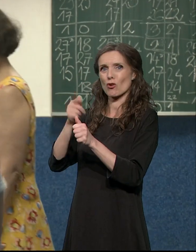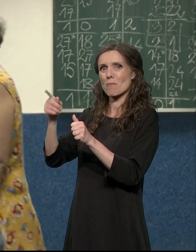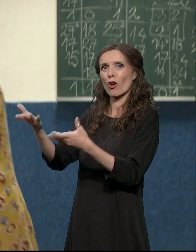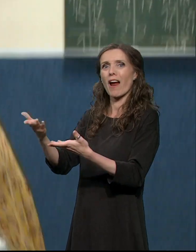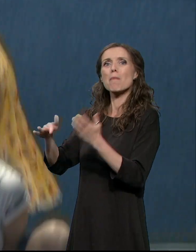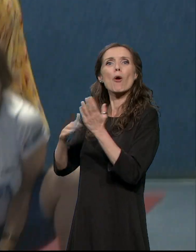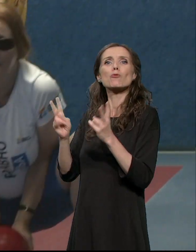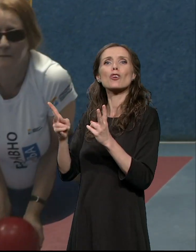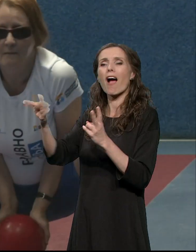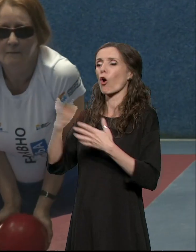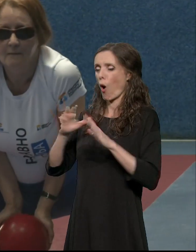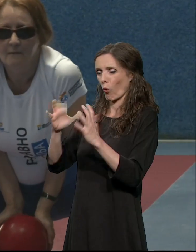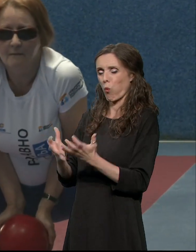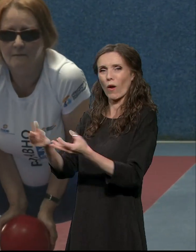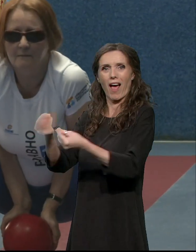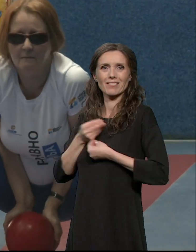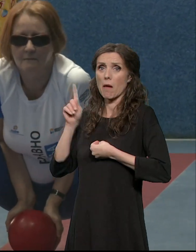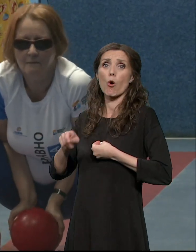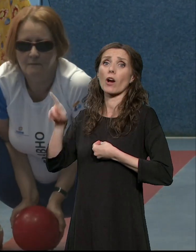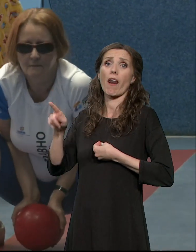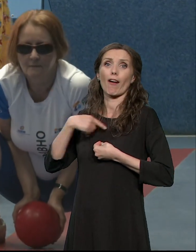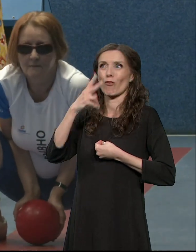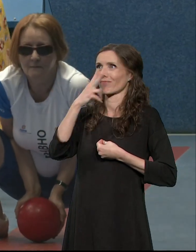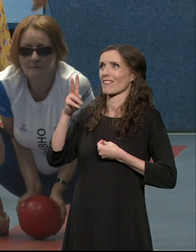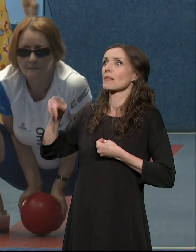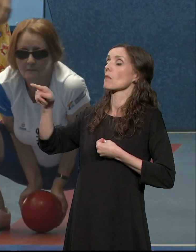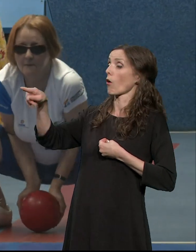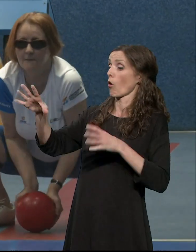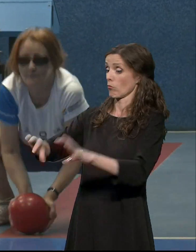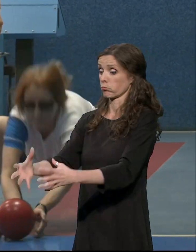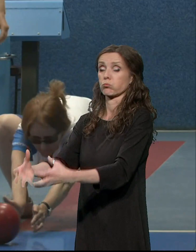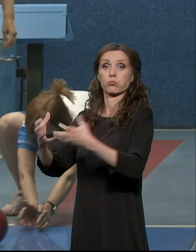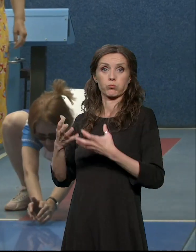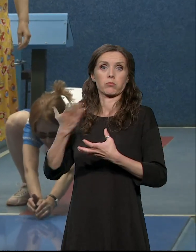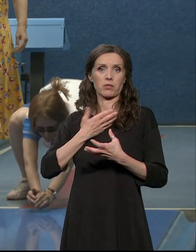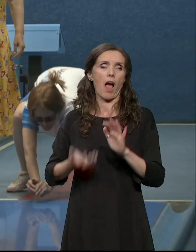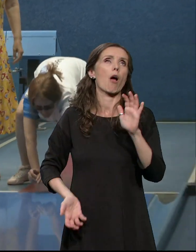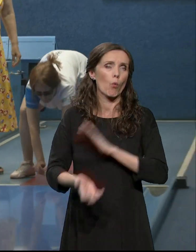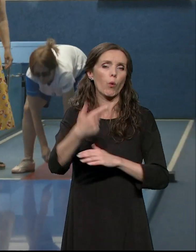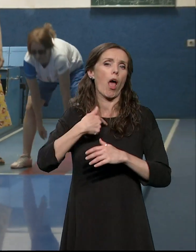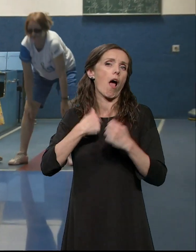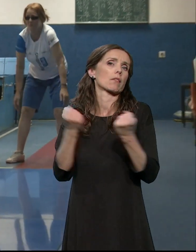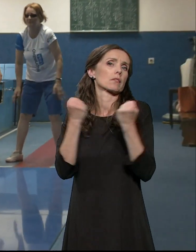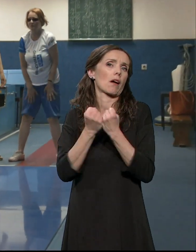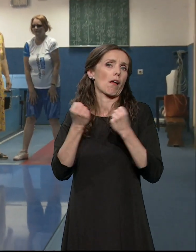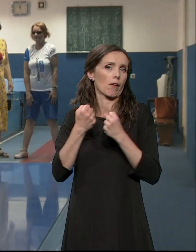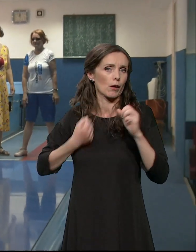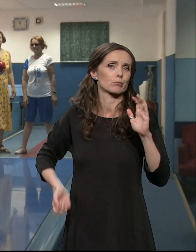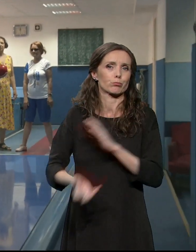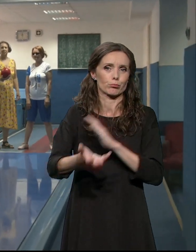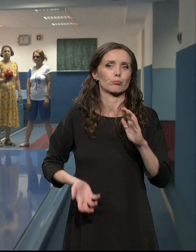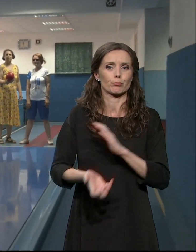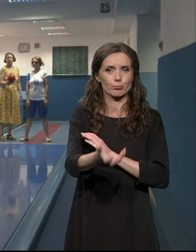dodaje kuglu da bi ja mogla da normalno odradim trening.